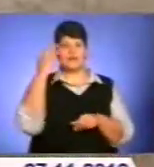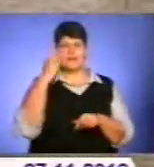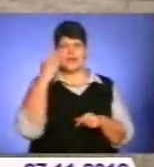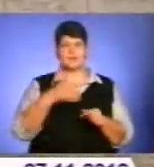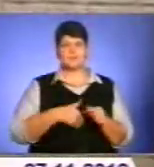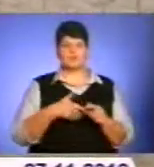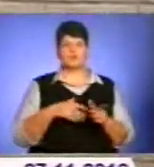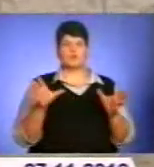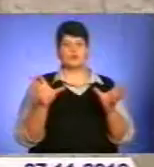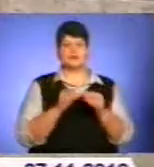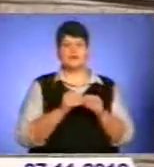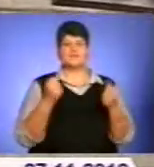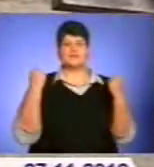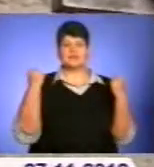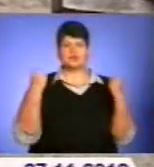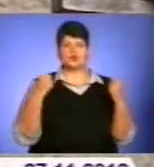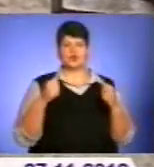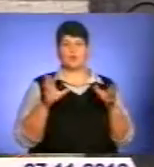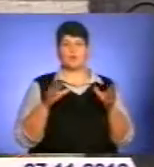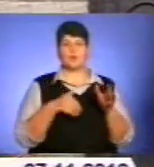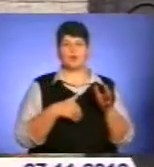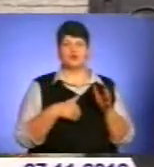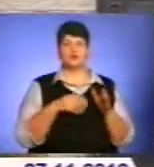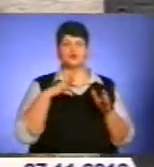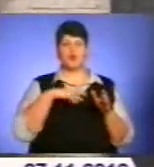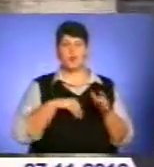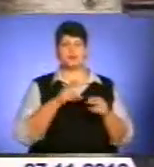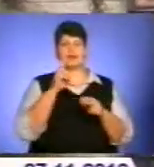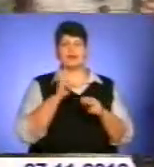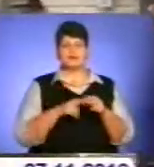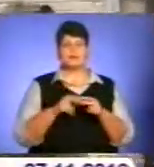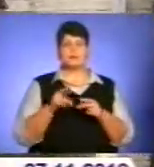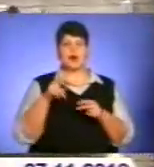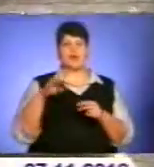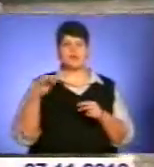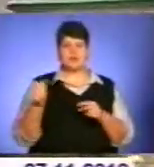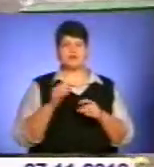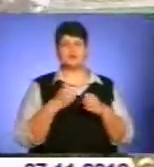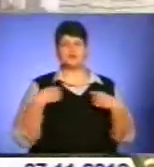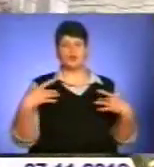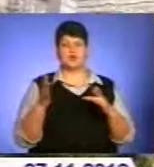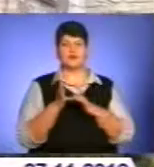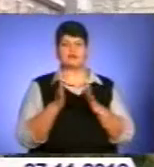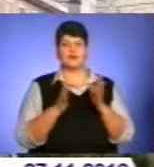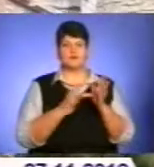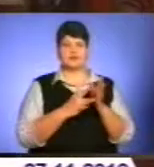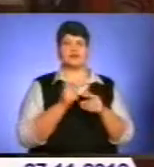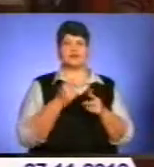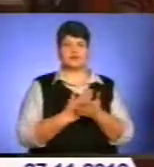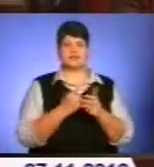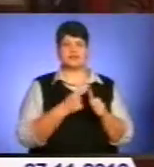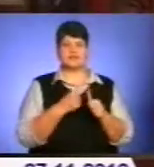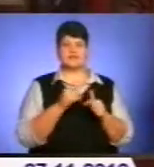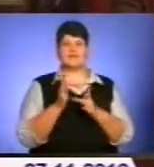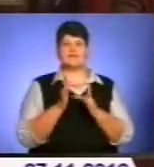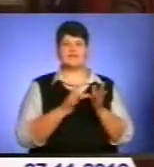полягає у поєднанні фізичного посту з духовним. По закінченні його православні святкують Різдво Христове. Звідси й назва – Різдвяний